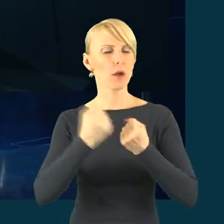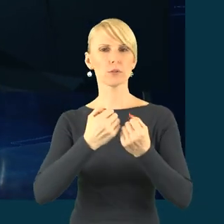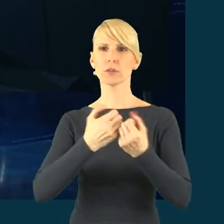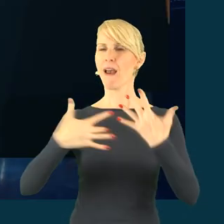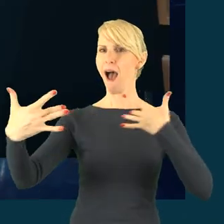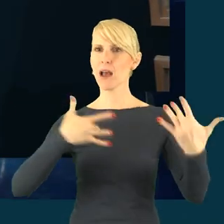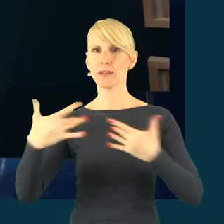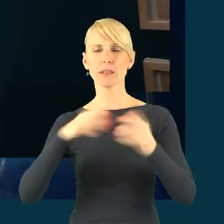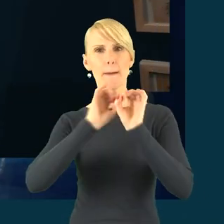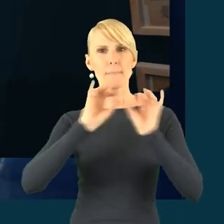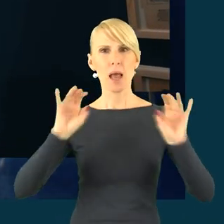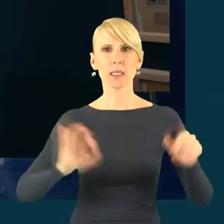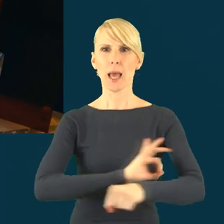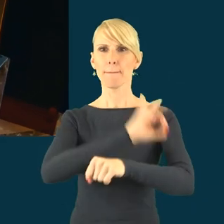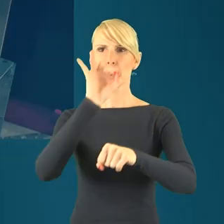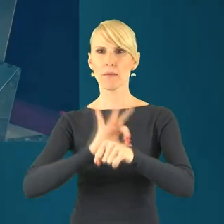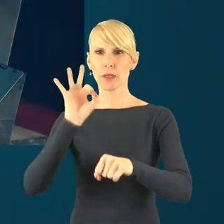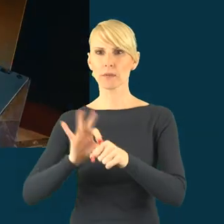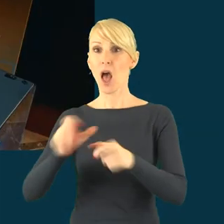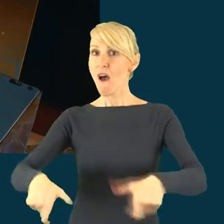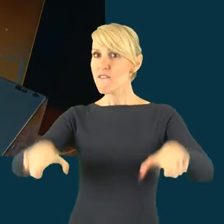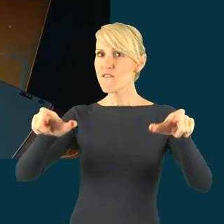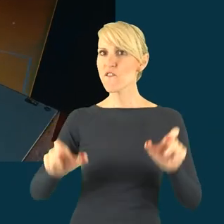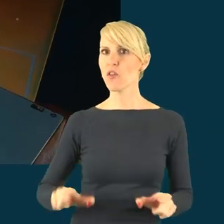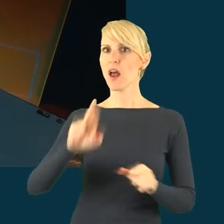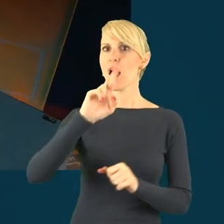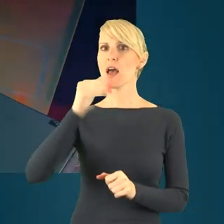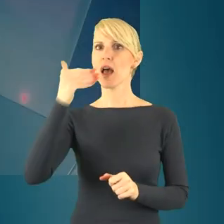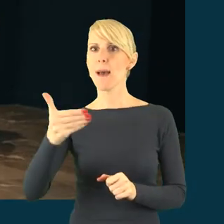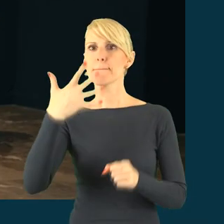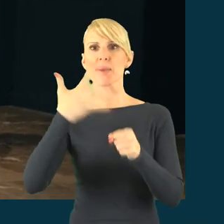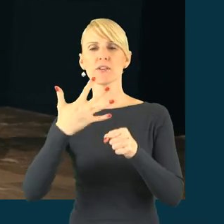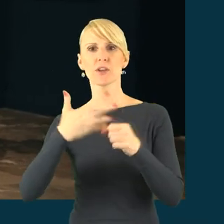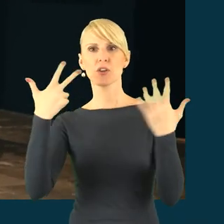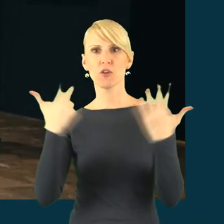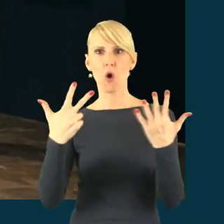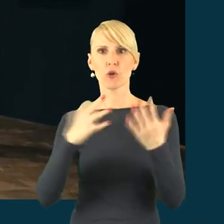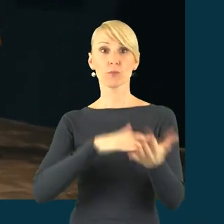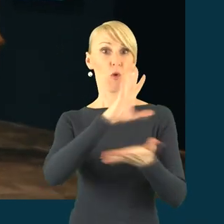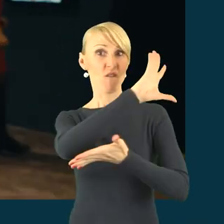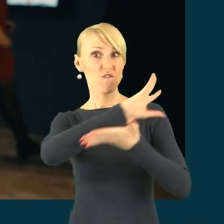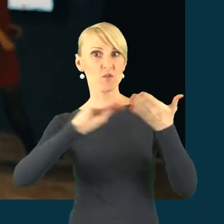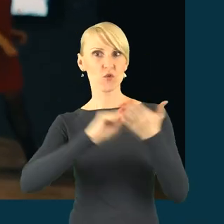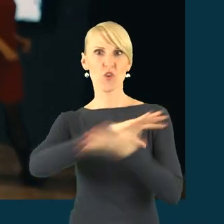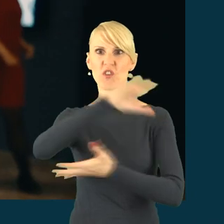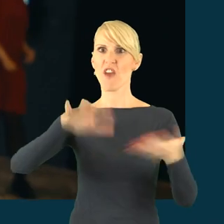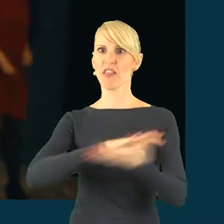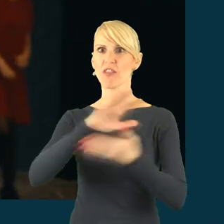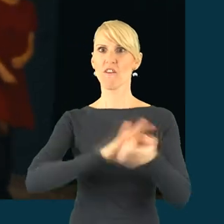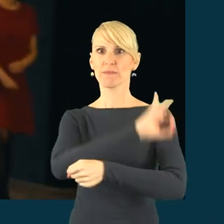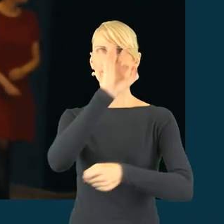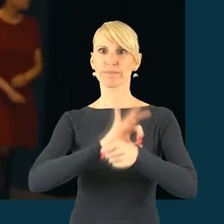projektowej i pedagogicznej autora fotela RM58, jednej z ikon światowego designu.